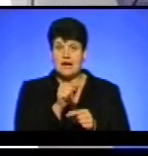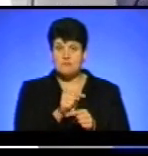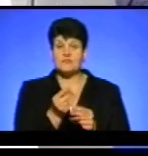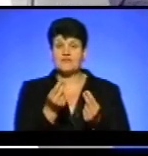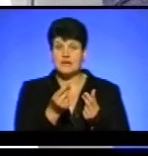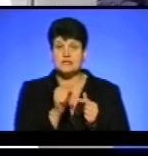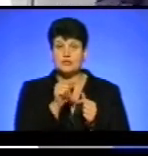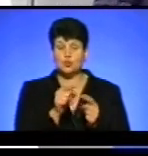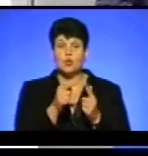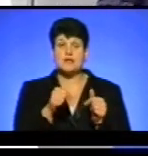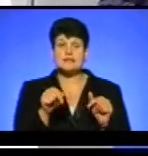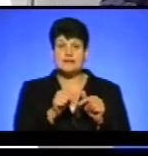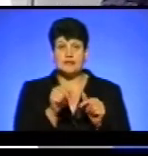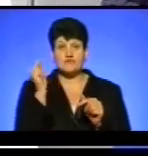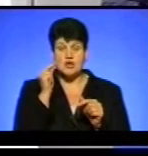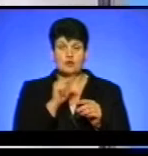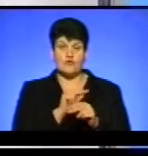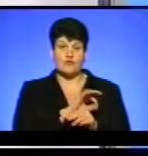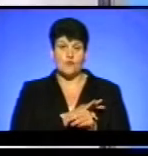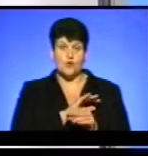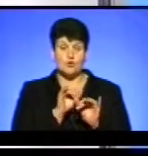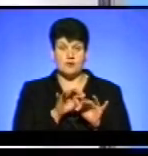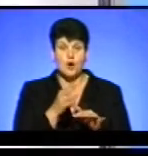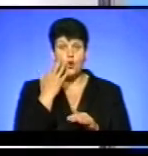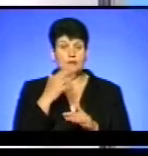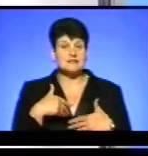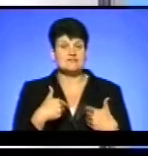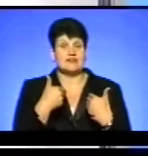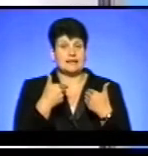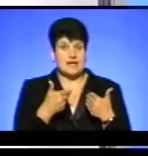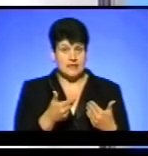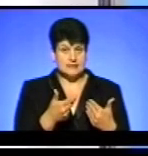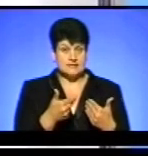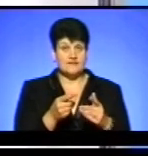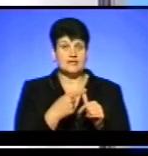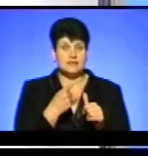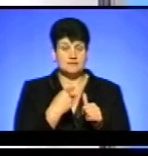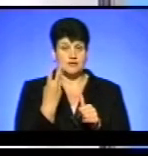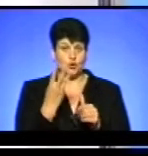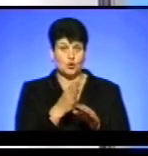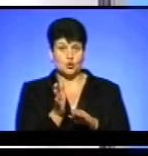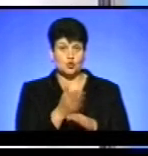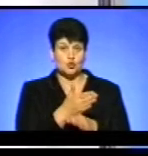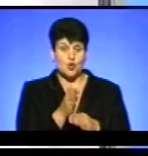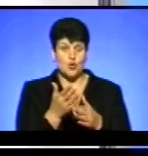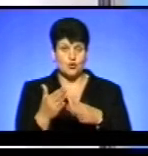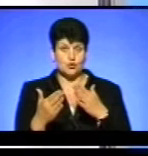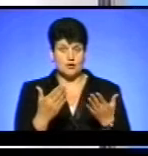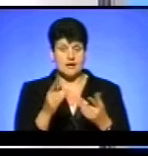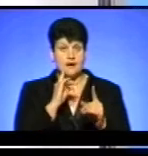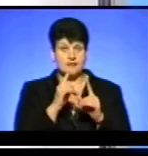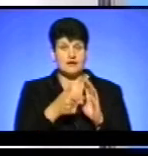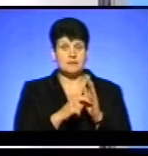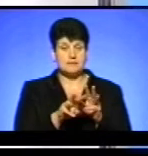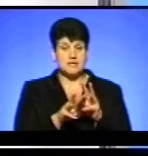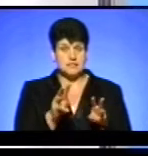а тут організація навчально-виховного процесу. Ми, коли зверталися від імені Тристоронньої соціально-економічної ради в Кабінет міністрів